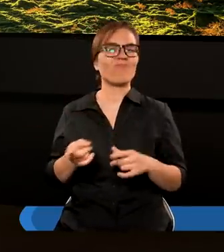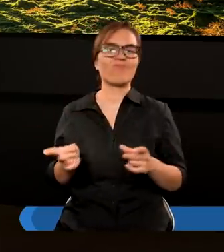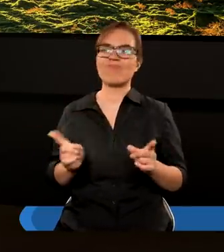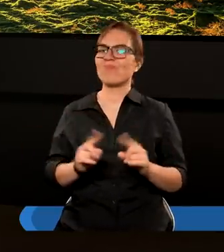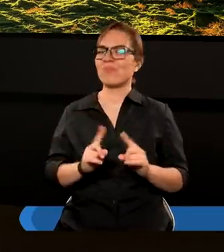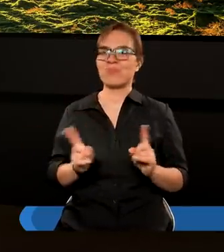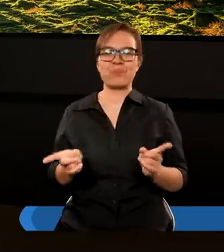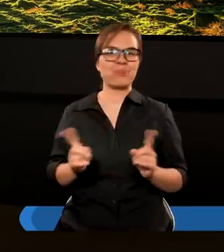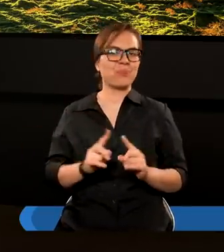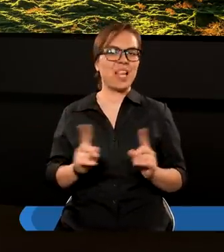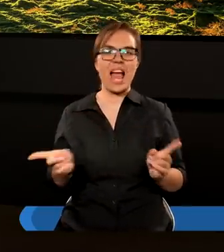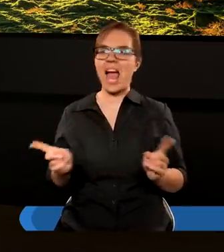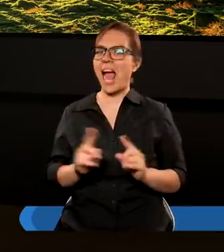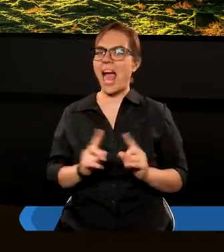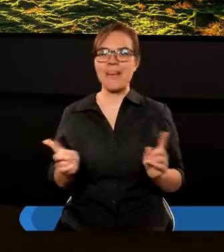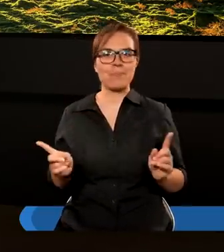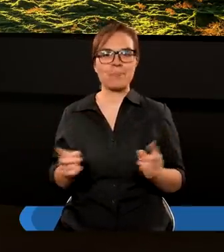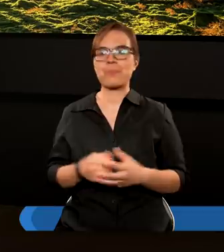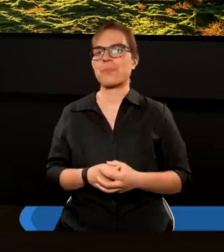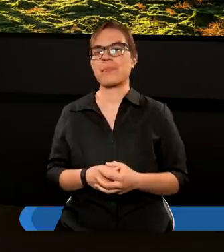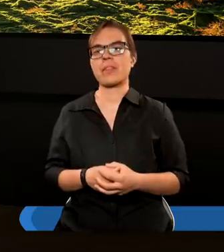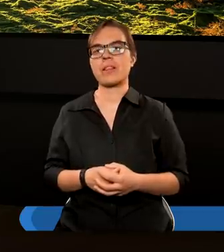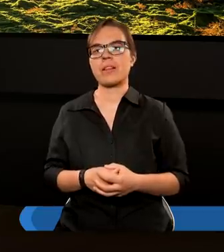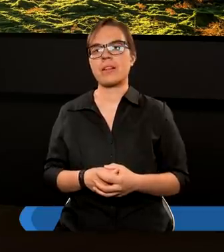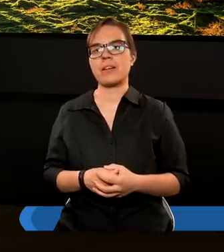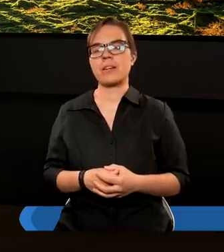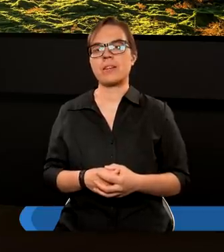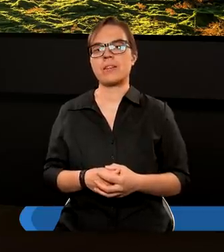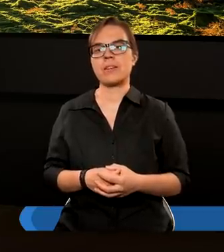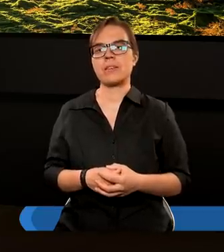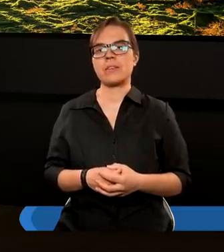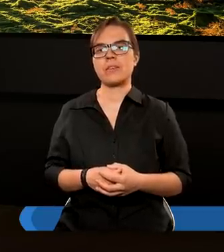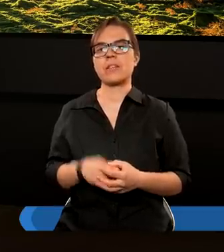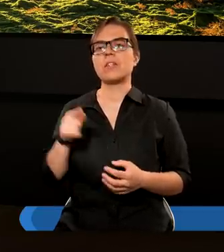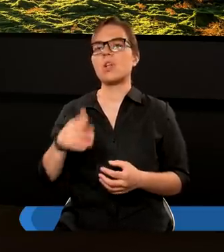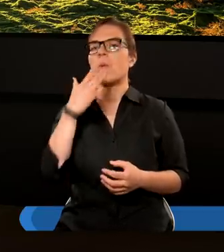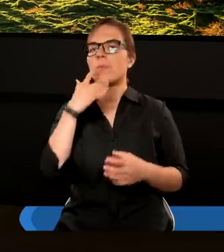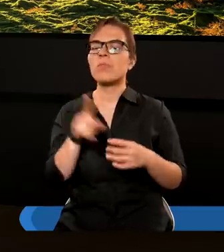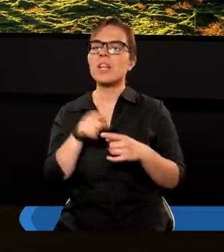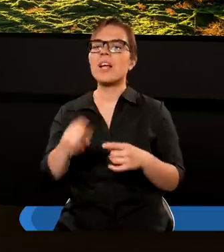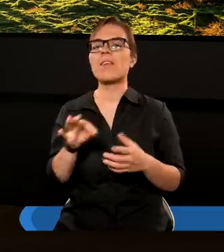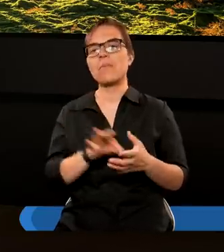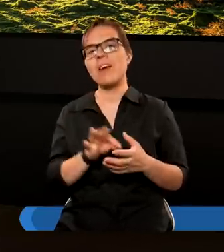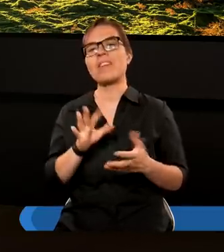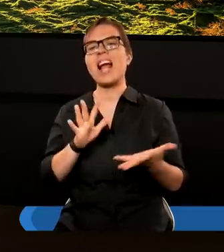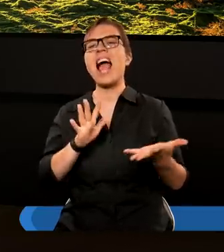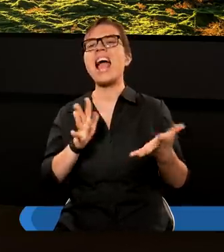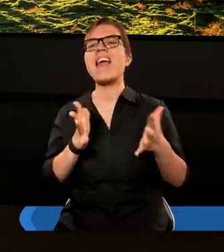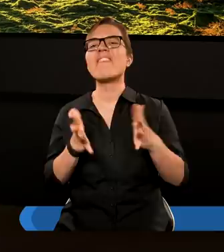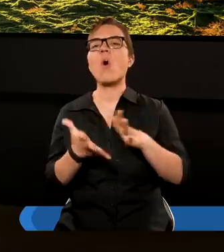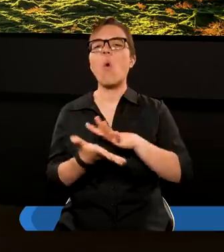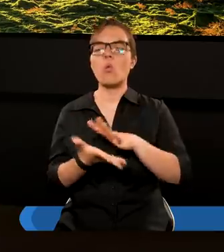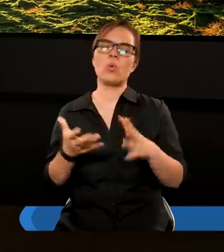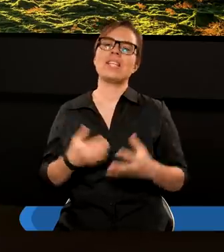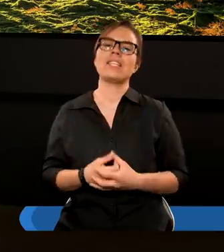Myślę tutaj na przykład o takiej teistycznej ewolucji.